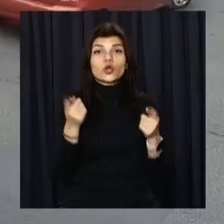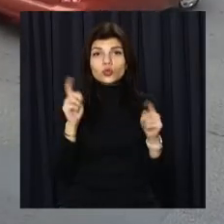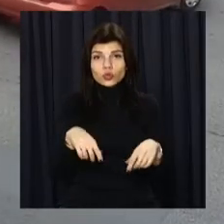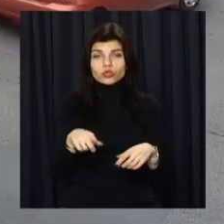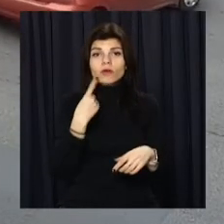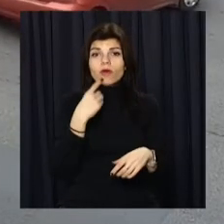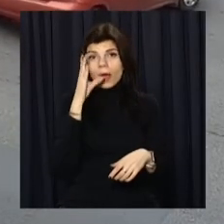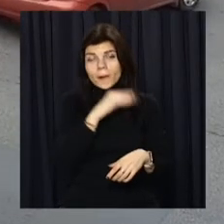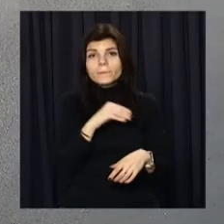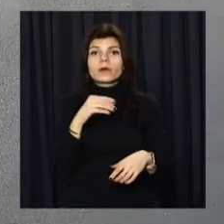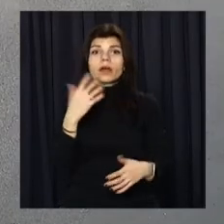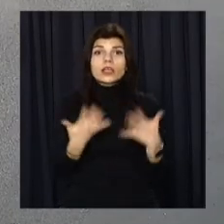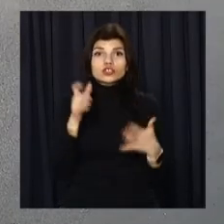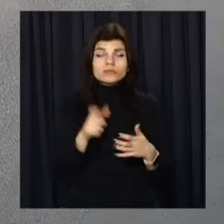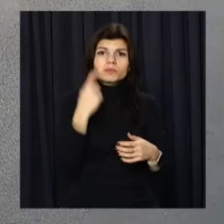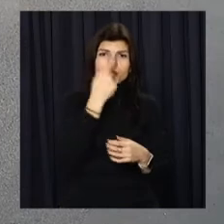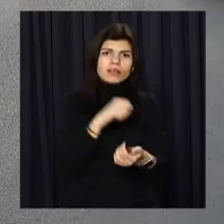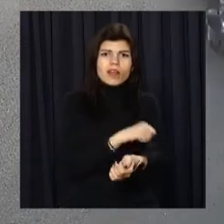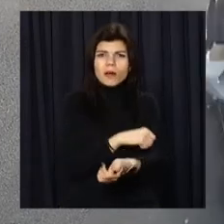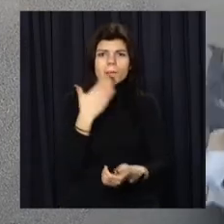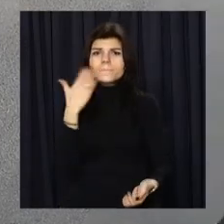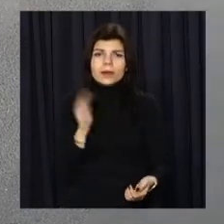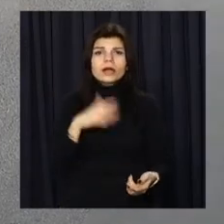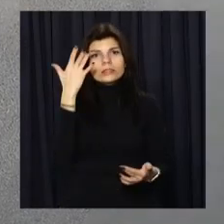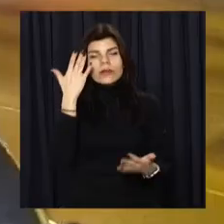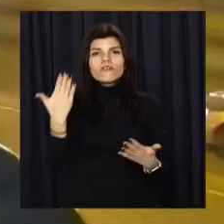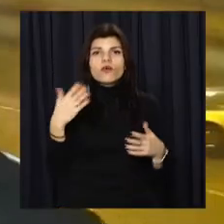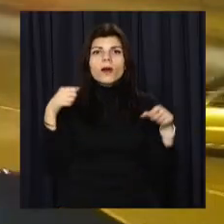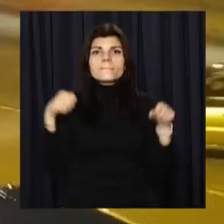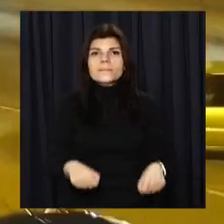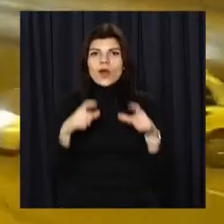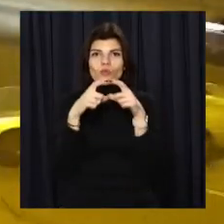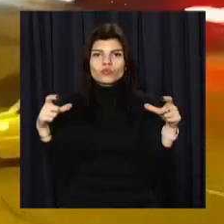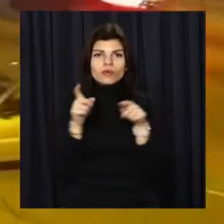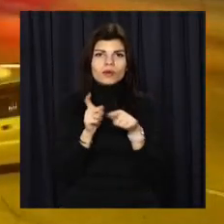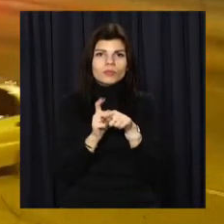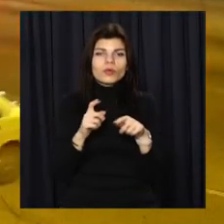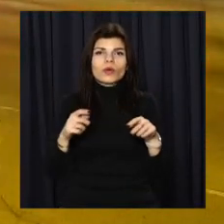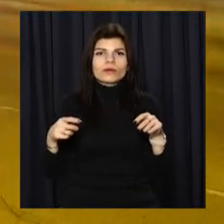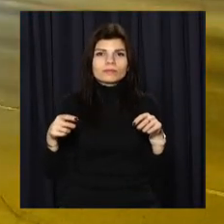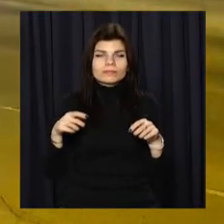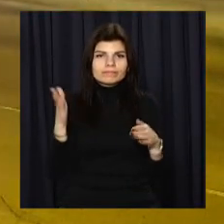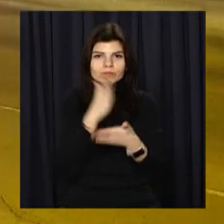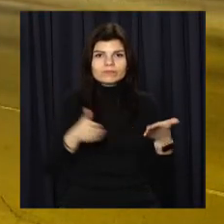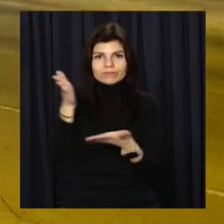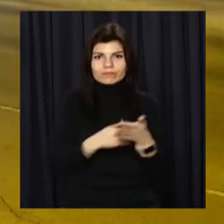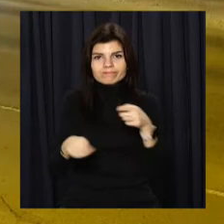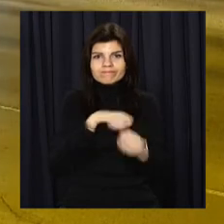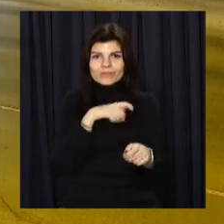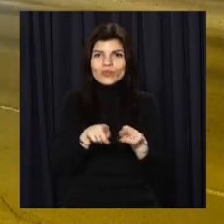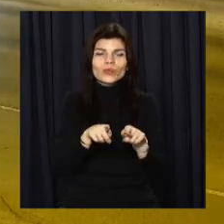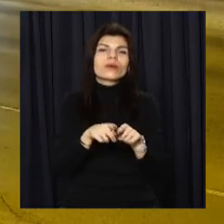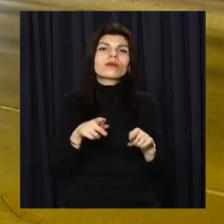позбавлення порушників водійських прав. Деякі спеціалісти вважають законопроєкт популістським, адже законодавством